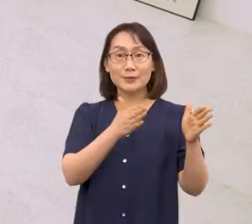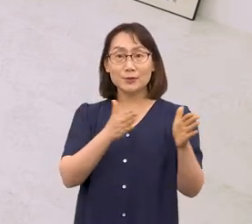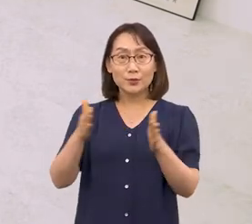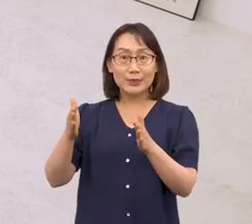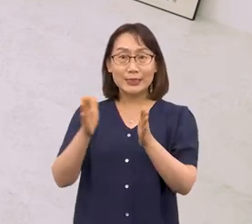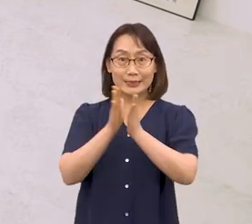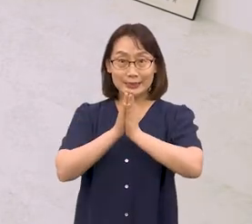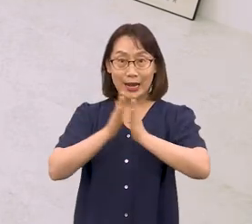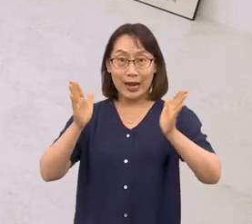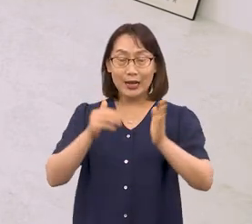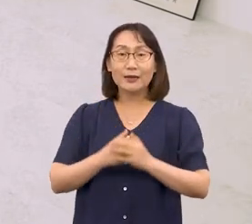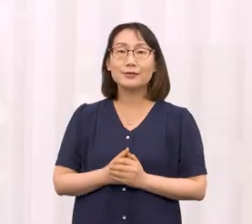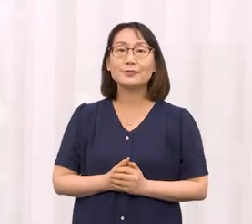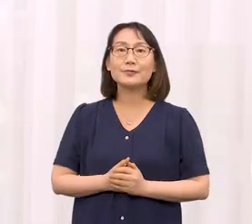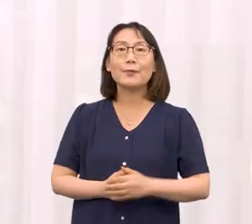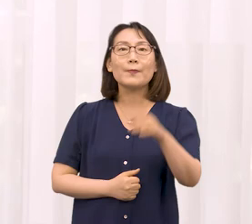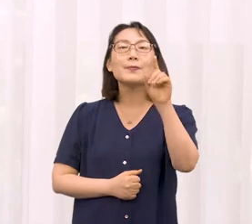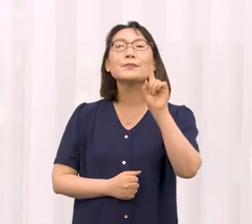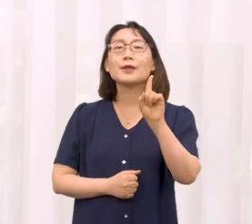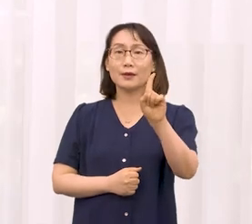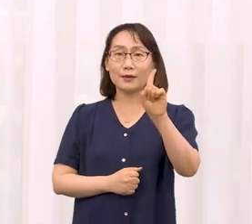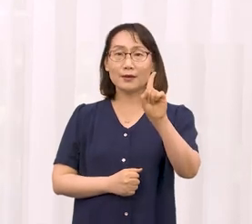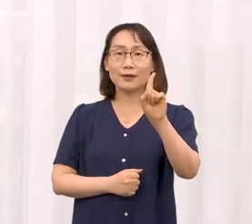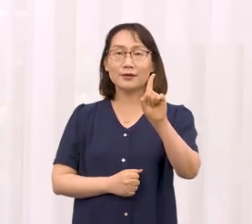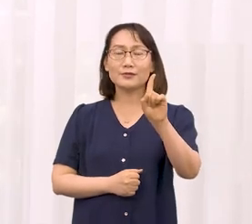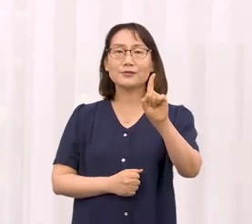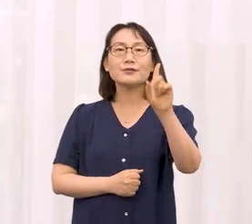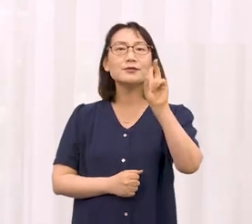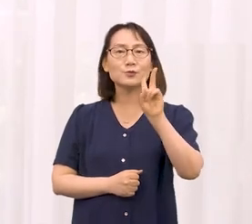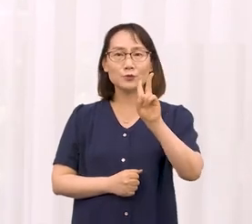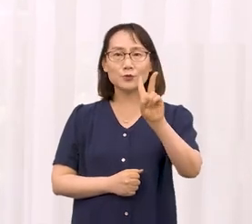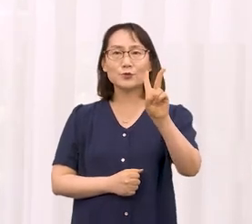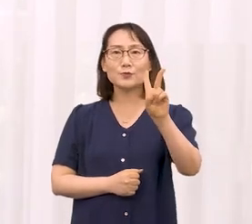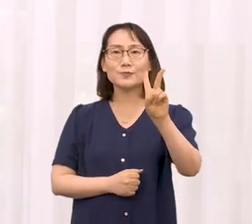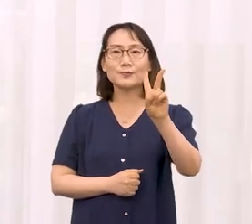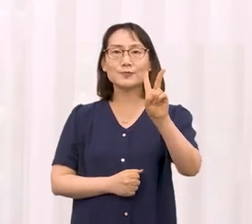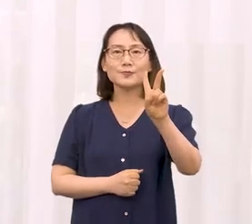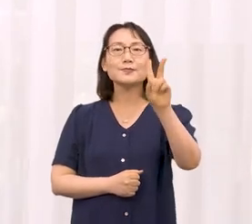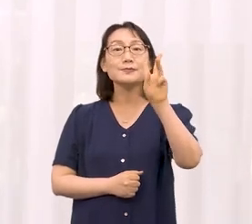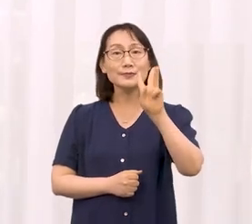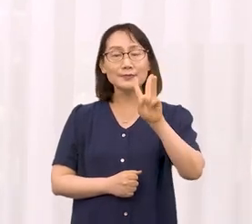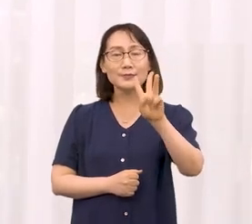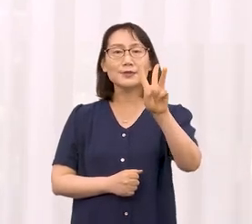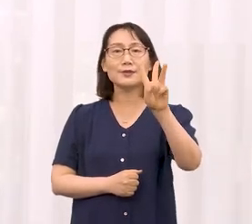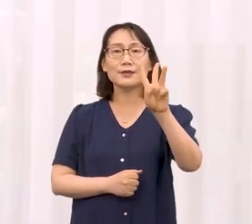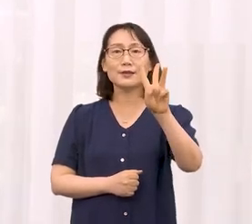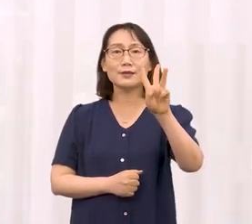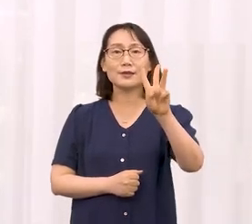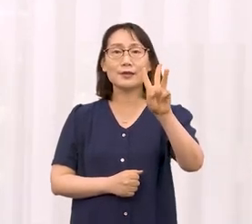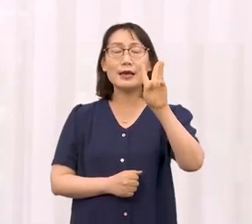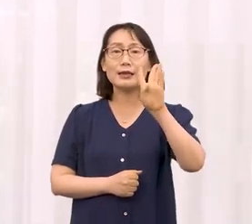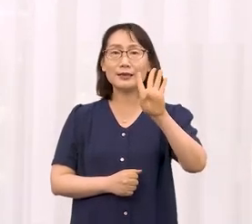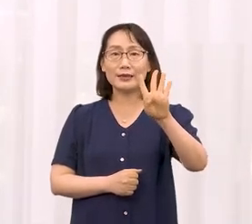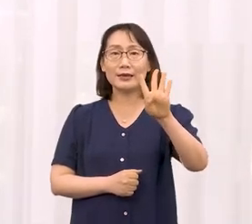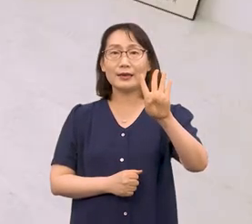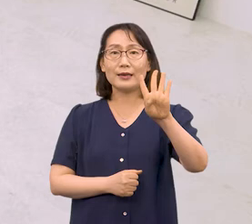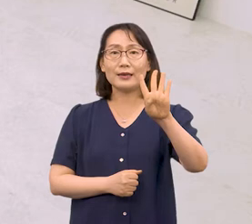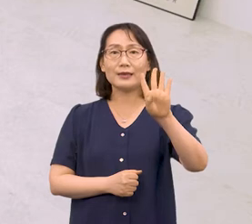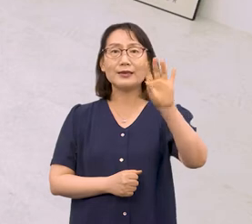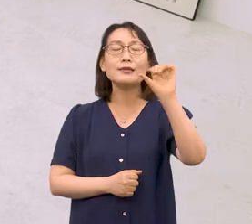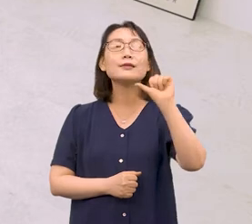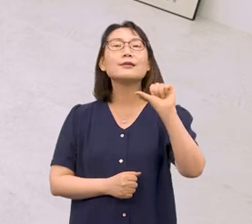시작 하나 둘 셋 넷